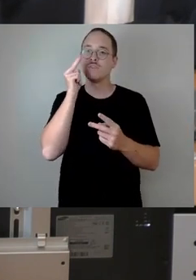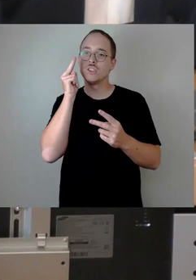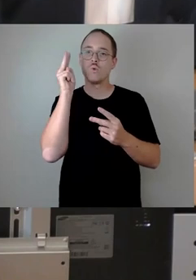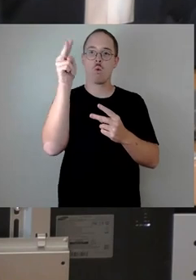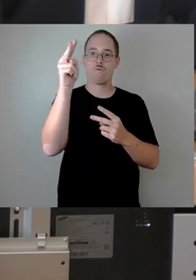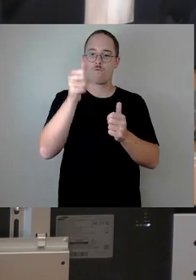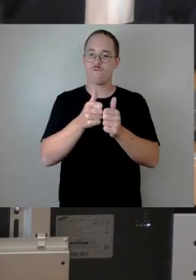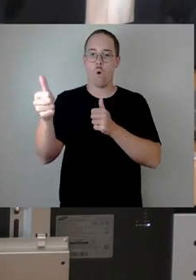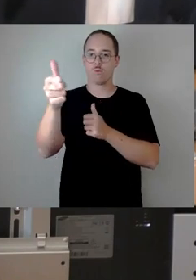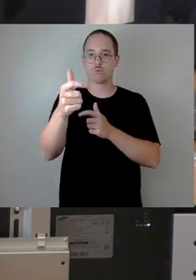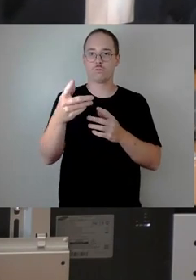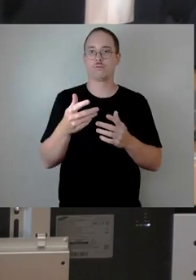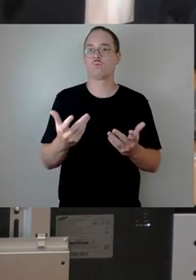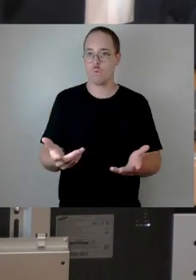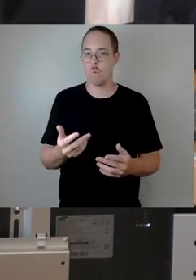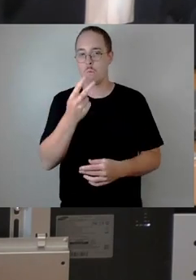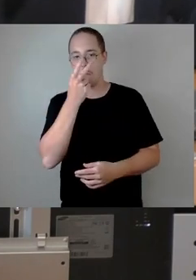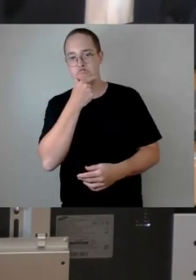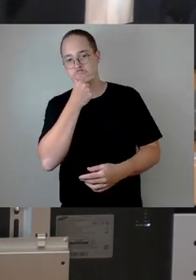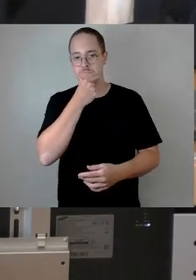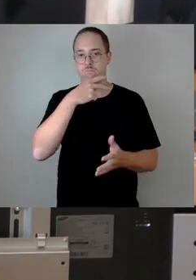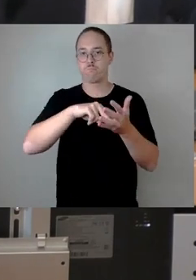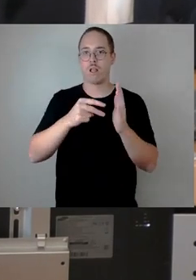der Fähr- und Entsorgung sowie dem Wohnungsbau.